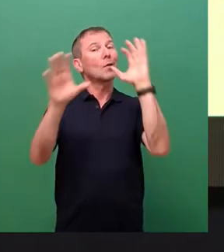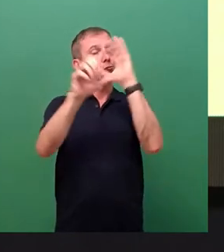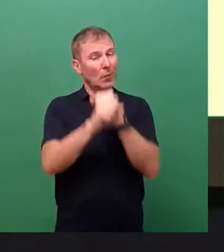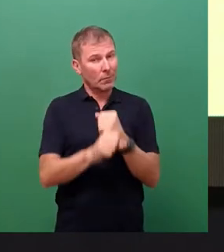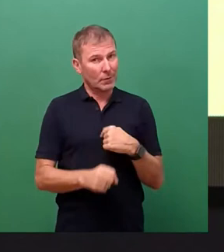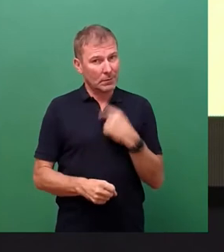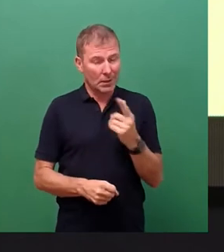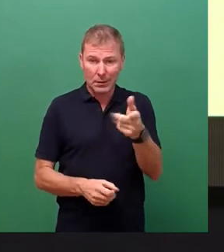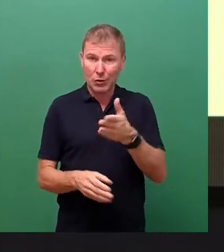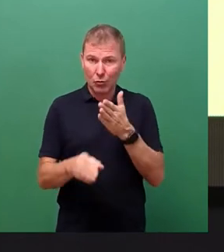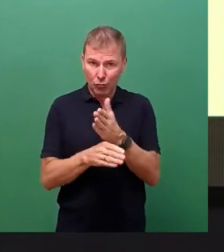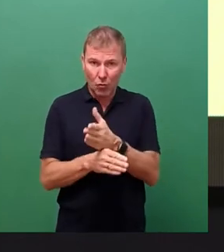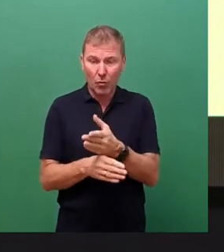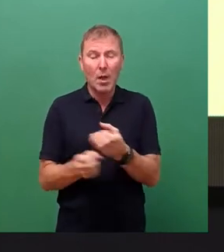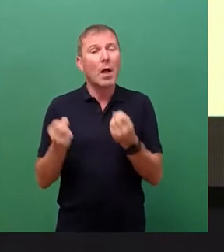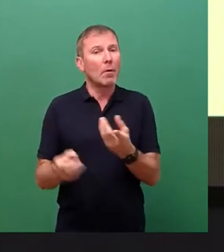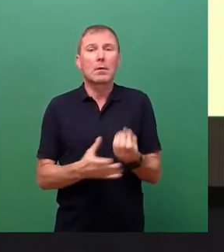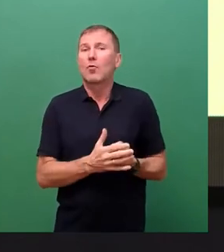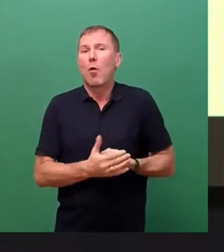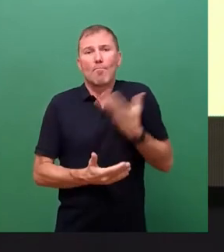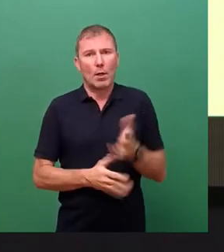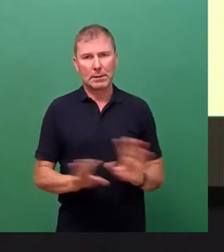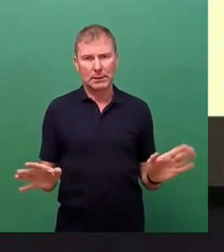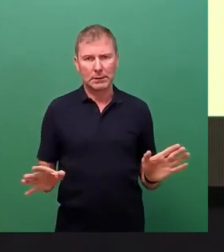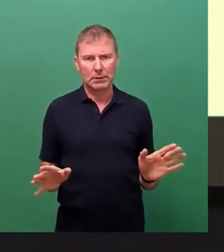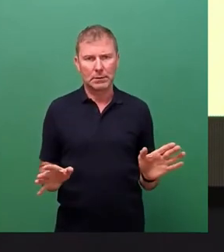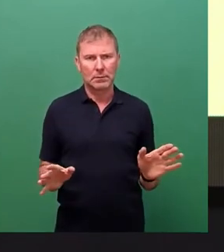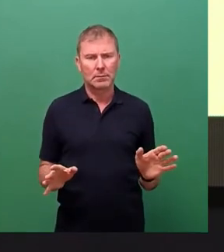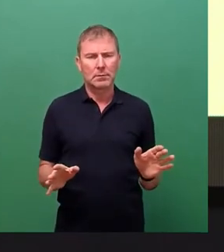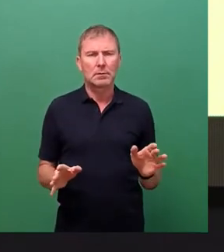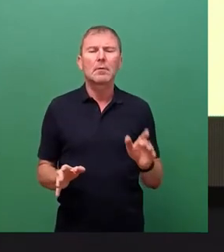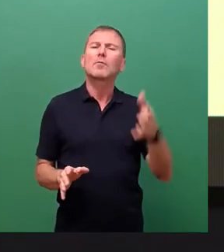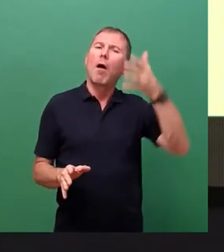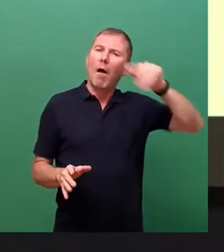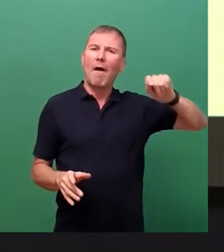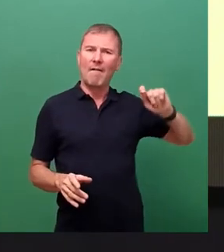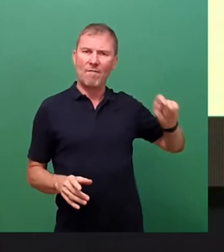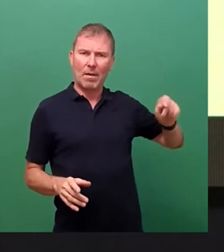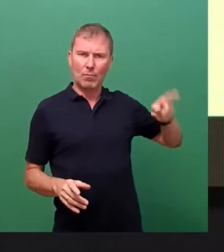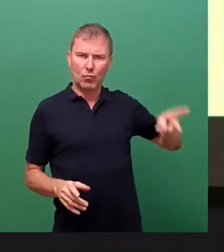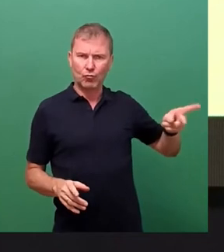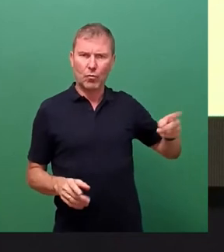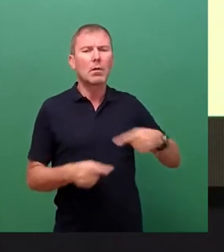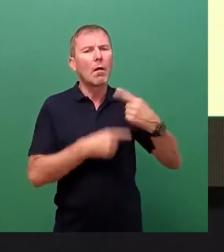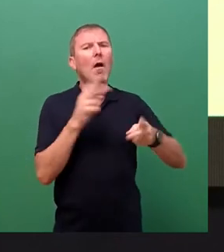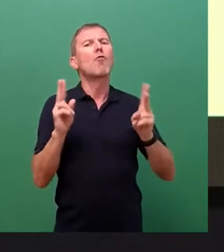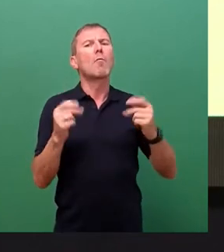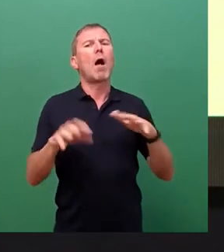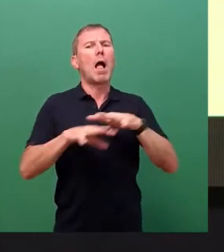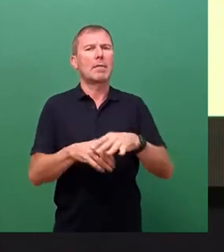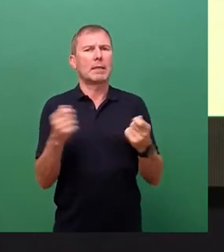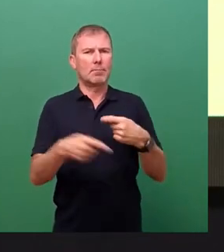Störung trat unvermittelt nach den Umständen zu drehen fremd verursacht während des normalen Netzbetriebes auf.